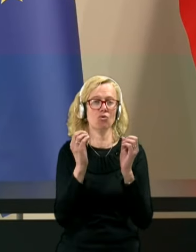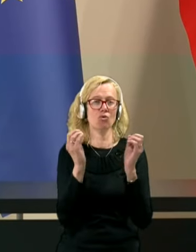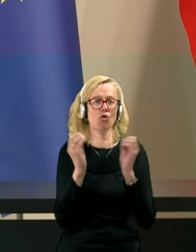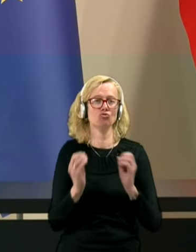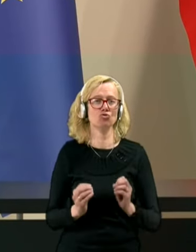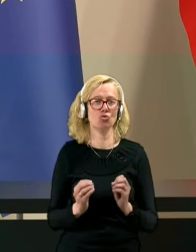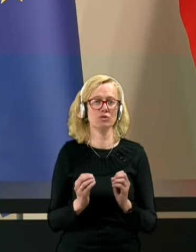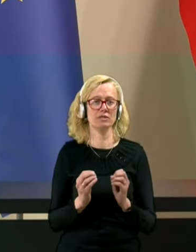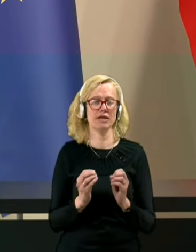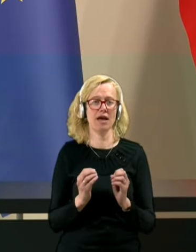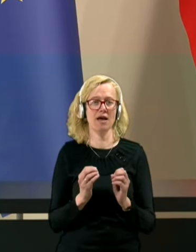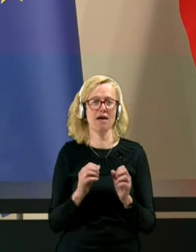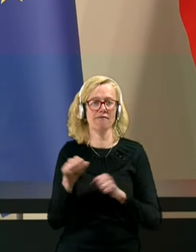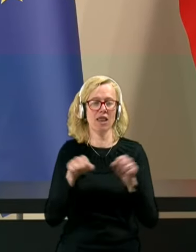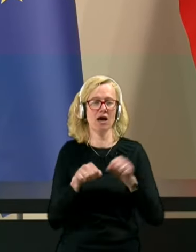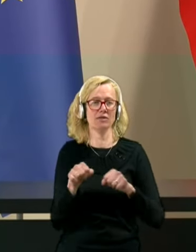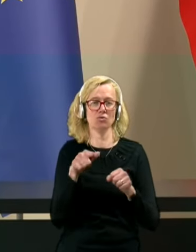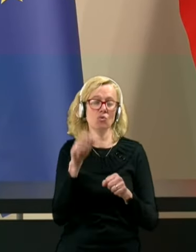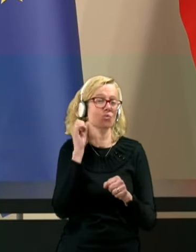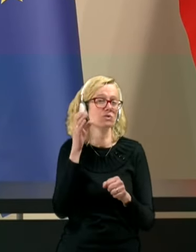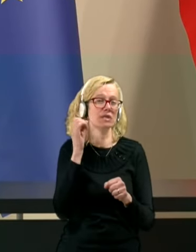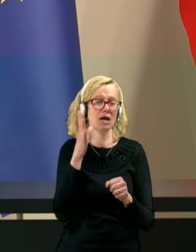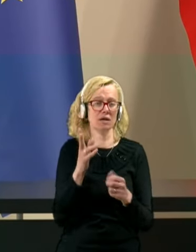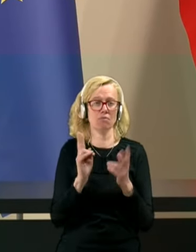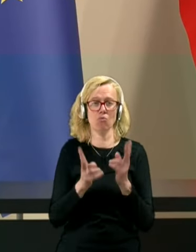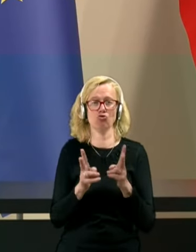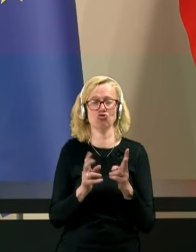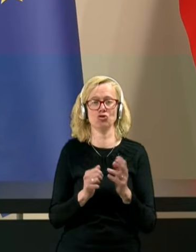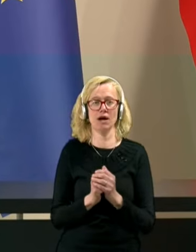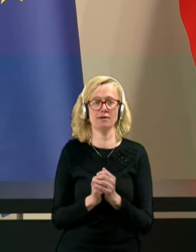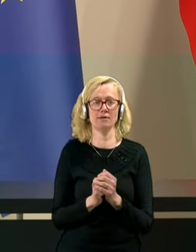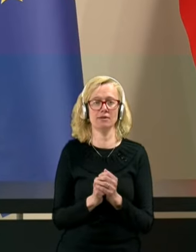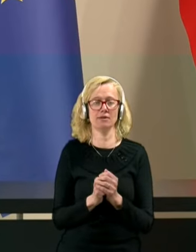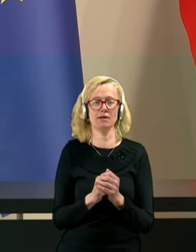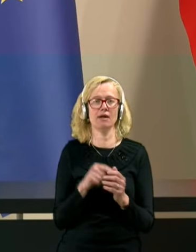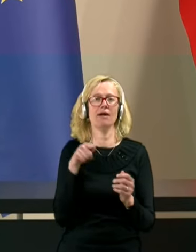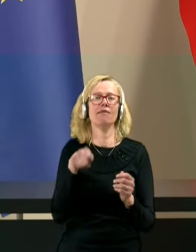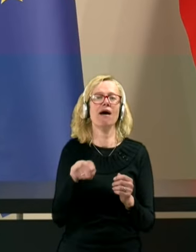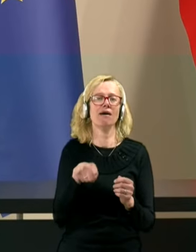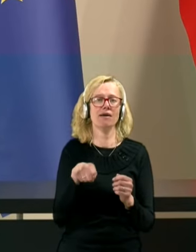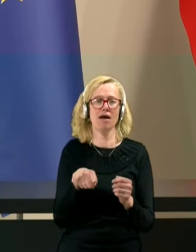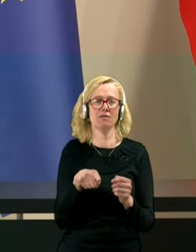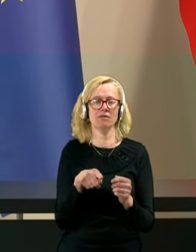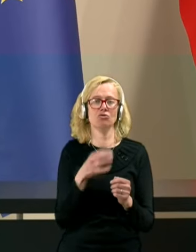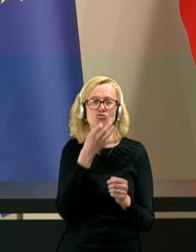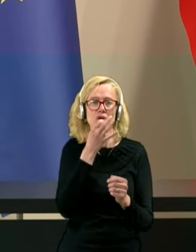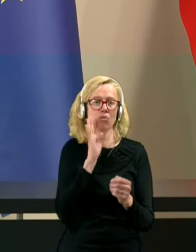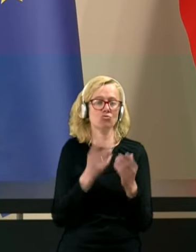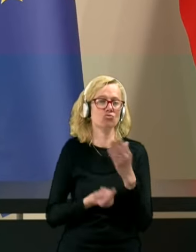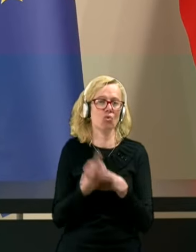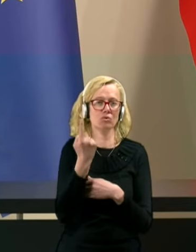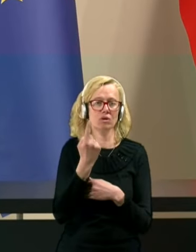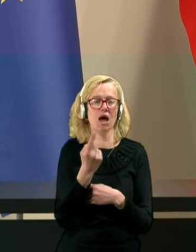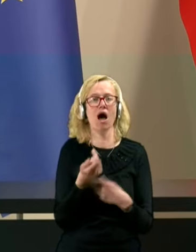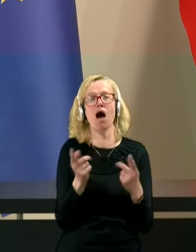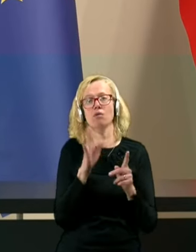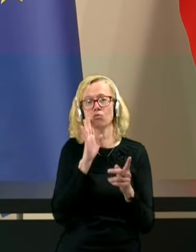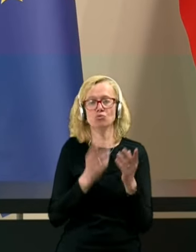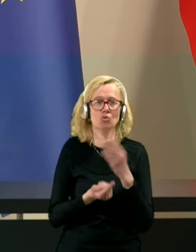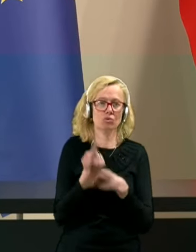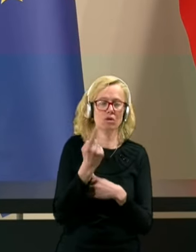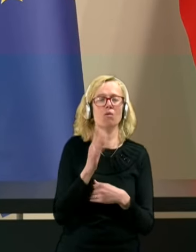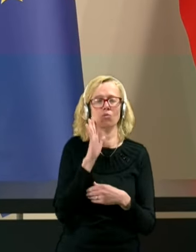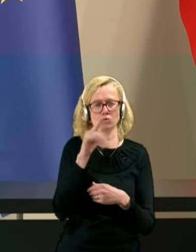je ta vsak dan možna. Takrat, ko in če se bo zgodilo, boste to zvedli.